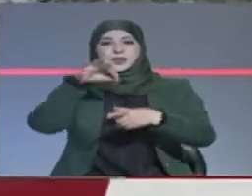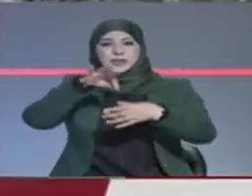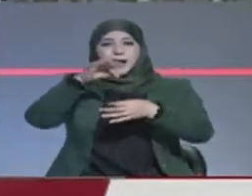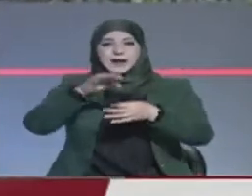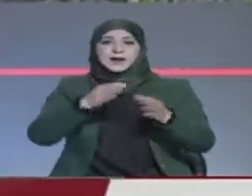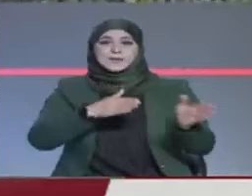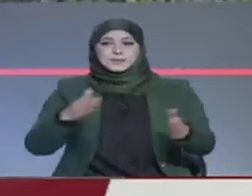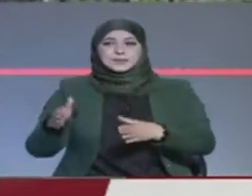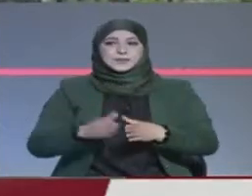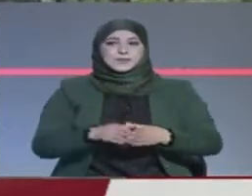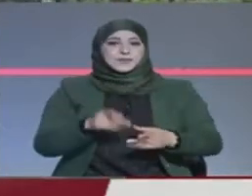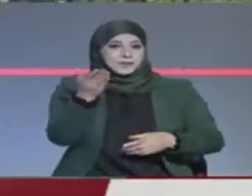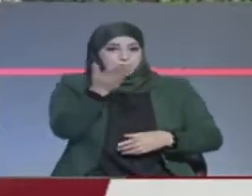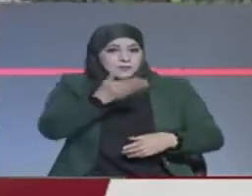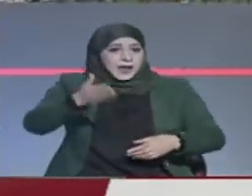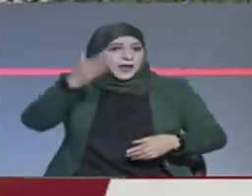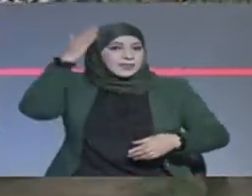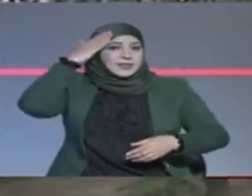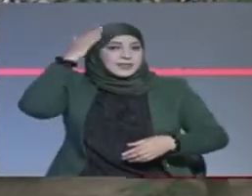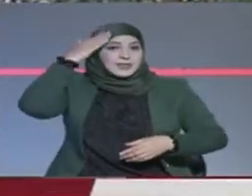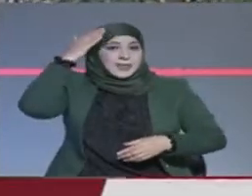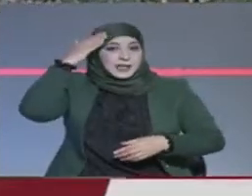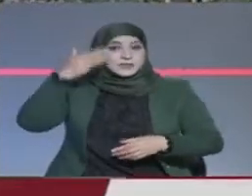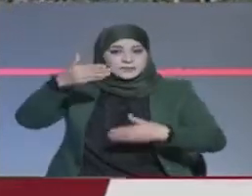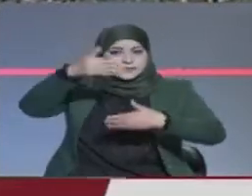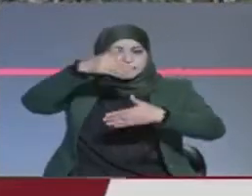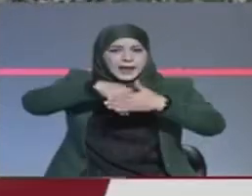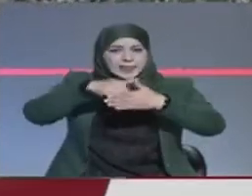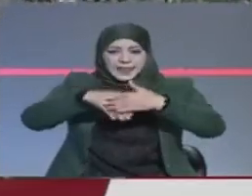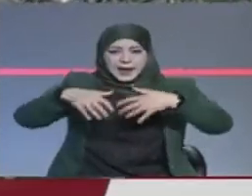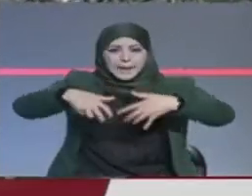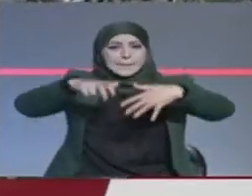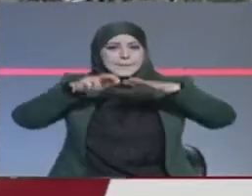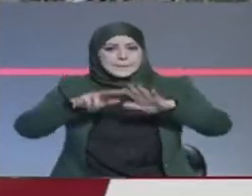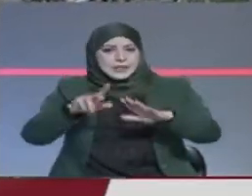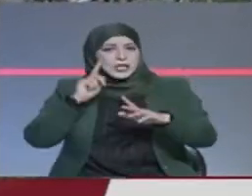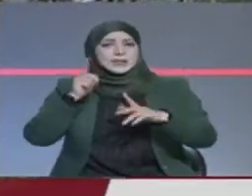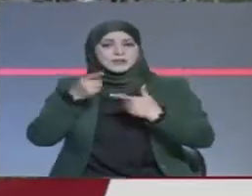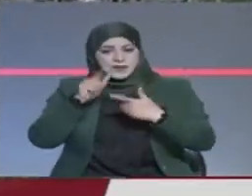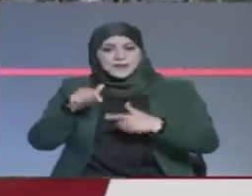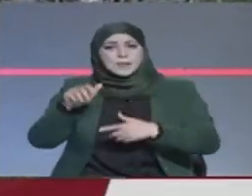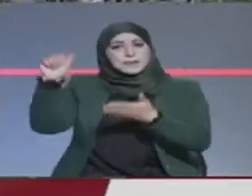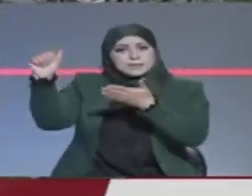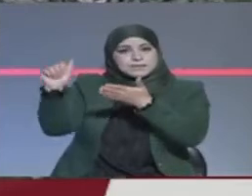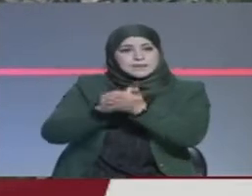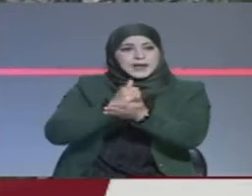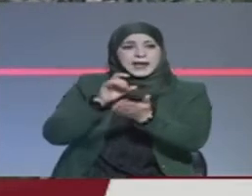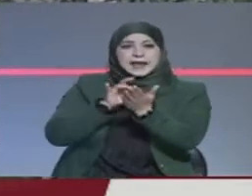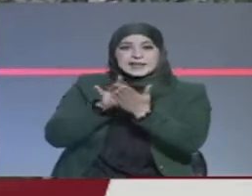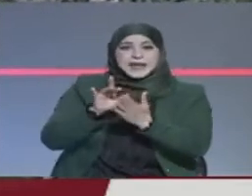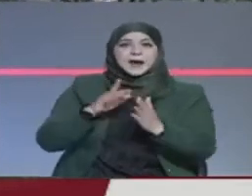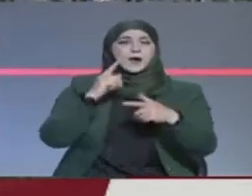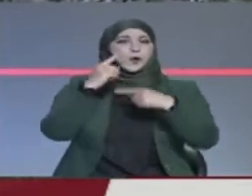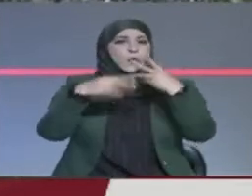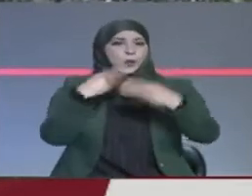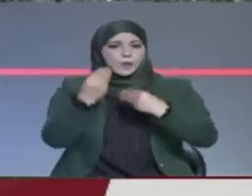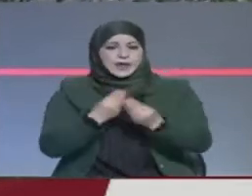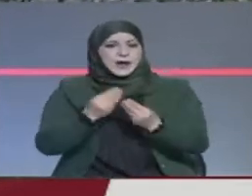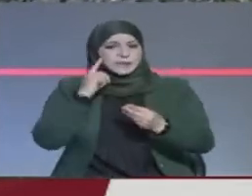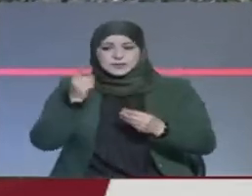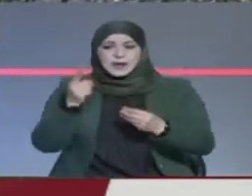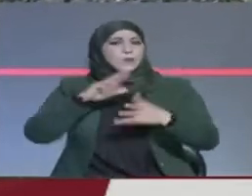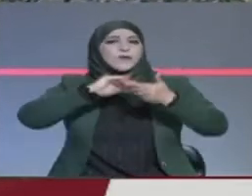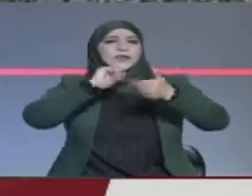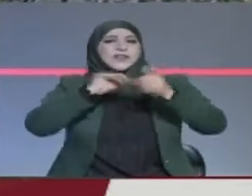نعرف في مستوى الكواليس هناك الآن رغبة في الإقصاء والإلغاء المتبادل لكل طرف للطرف